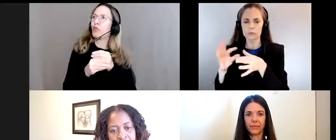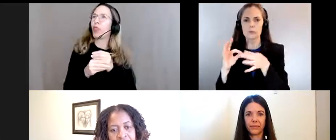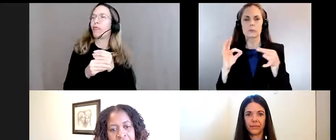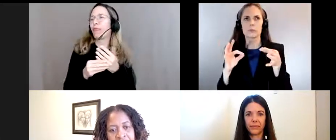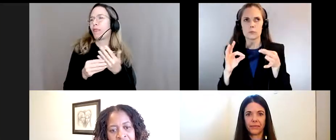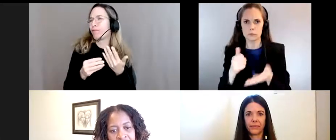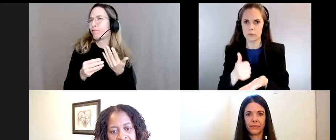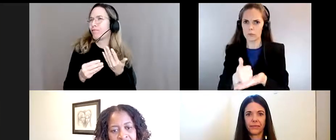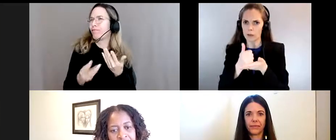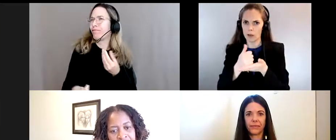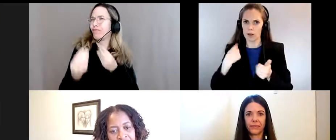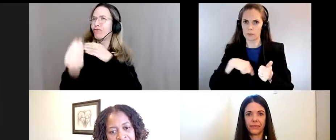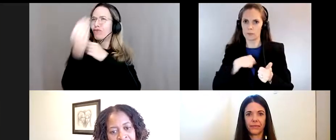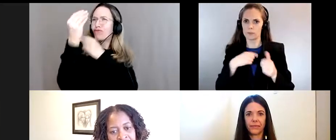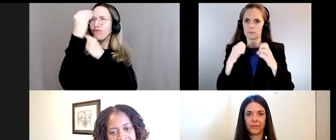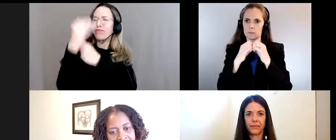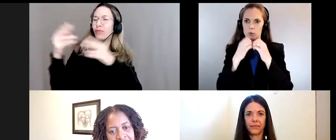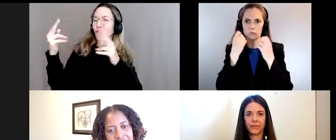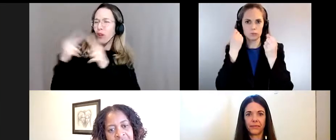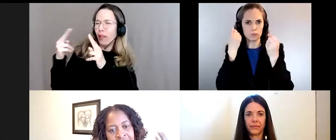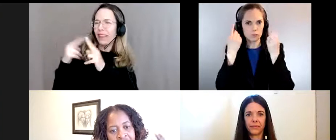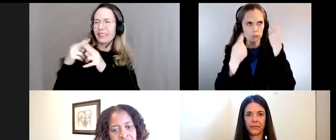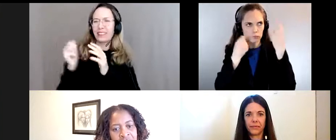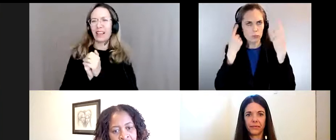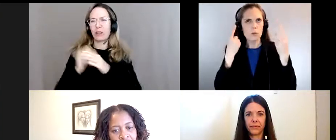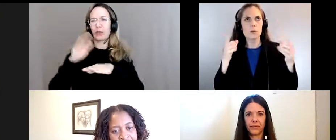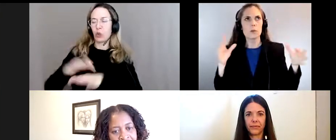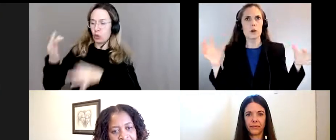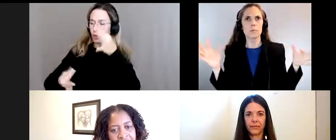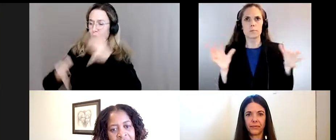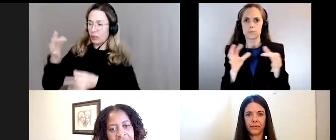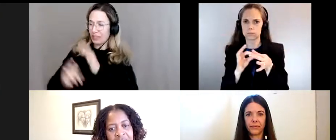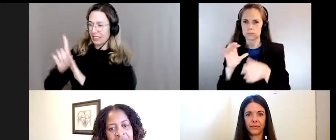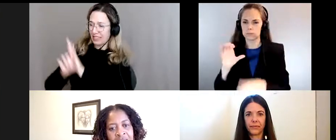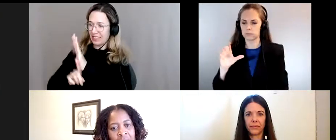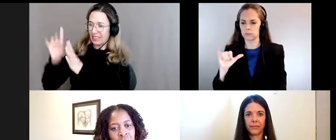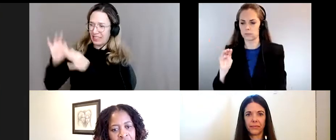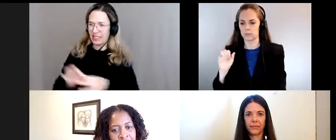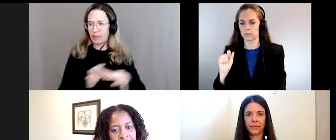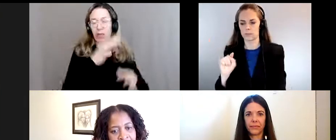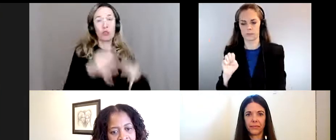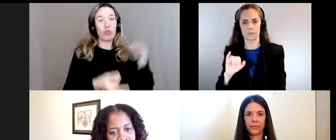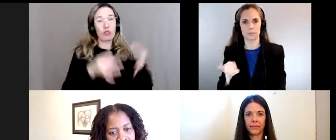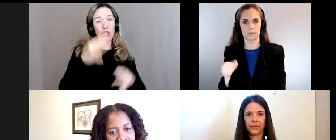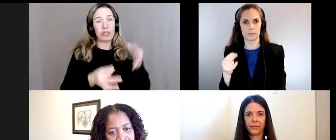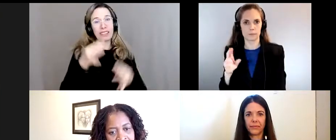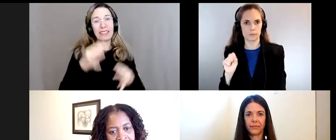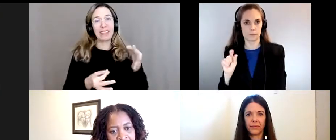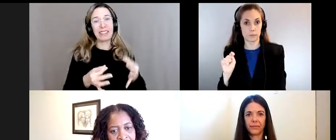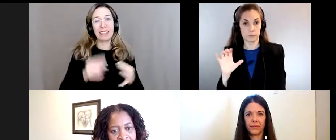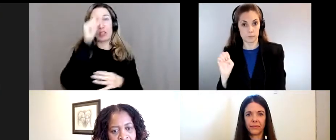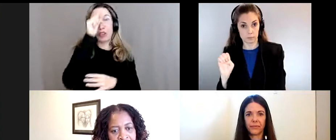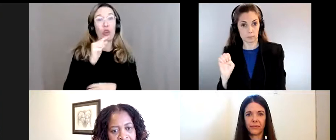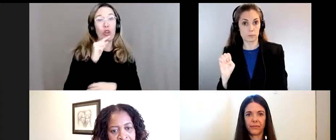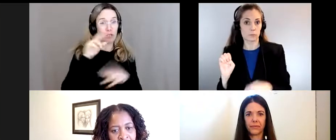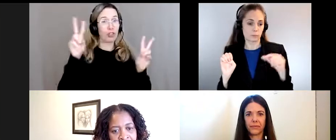connaissance des liens entre la justice climatique et la justice en matière de genre.